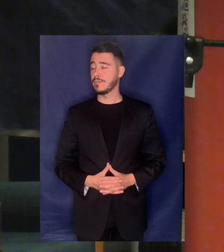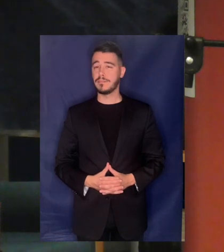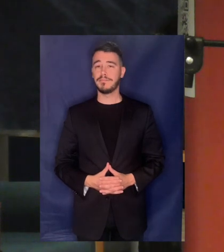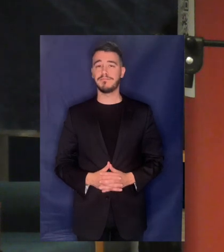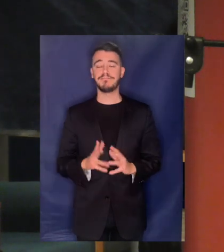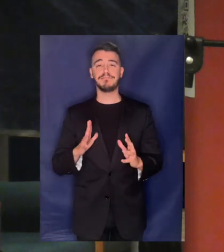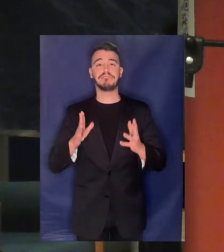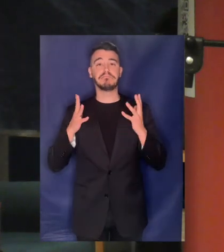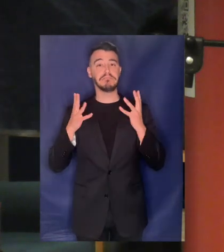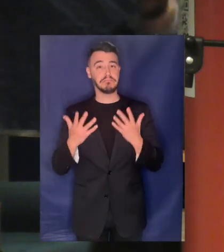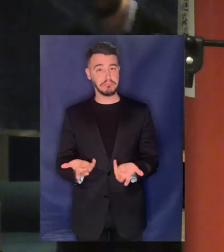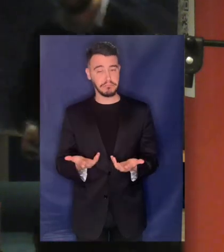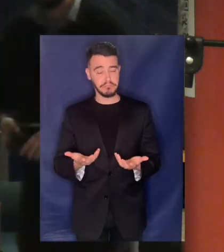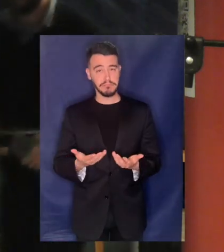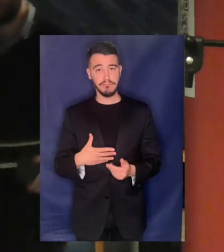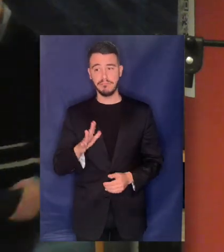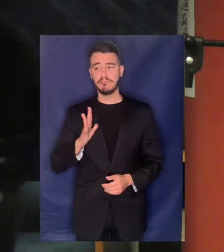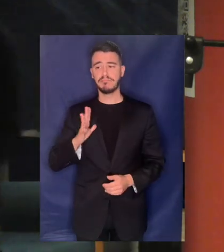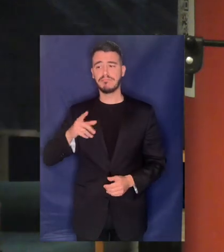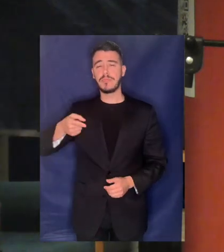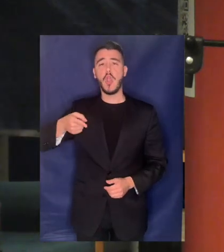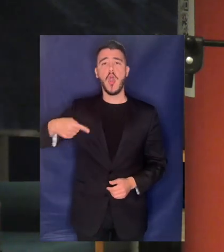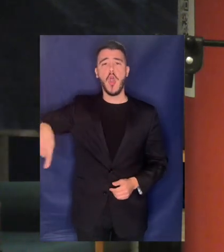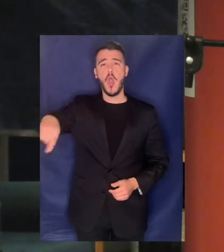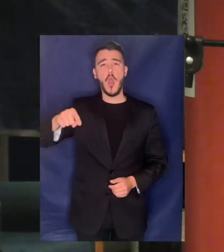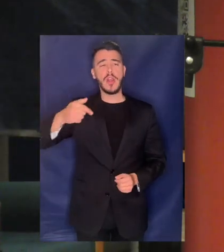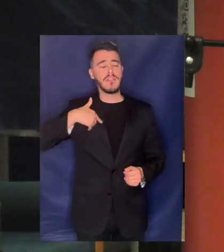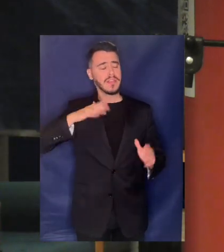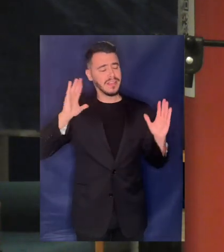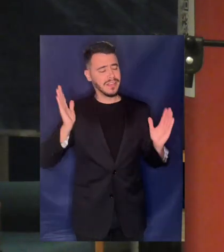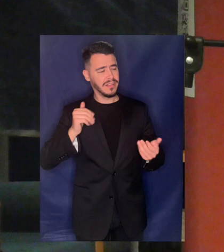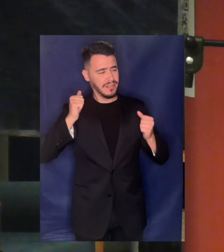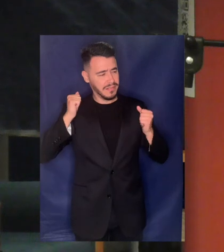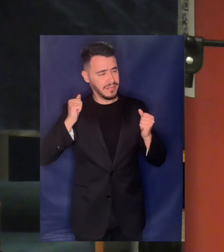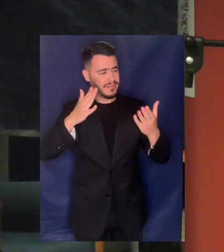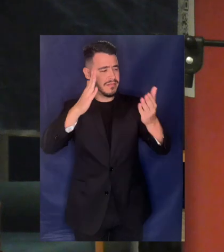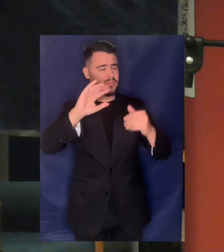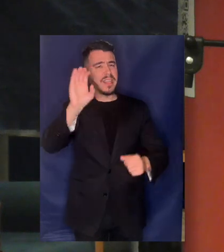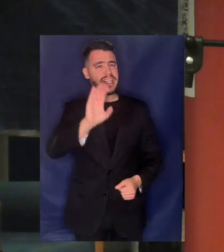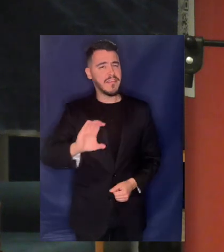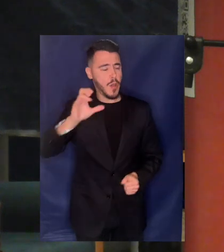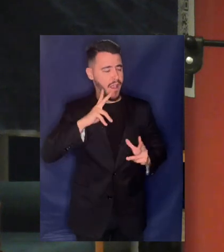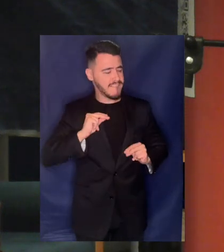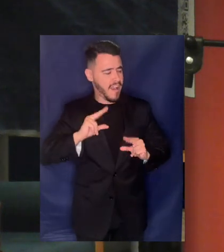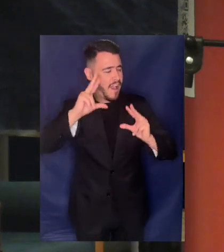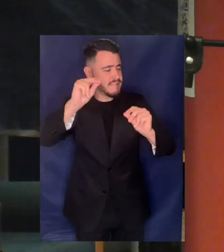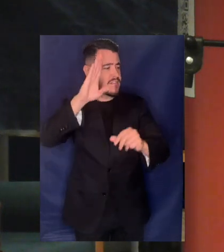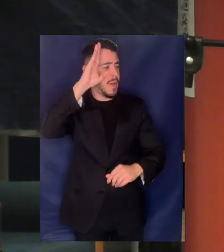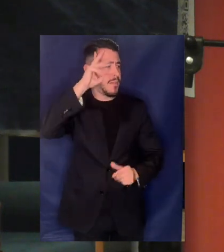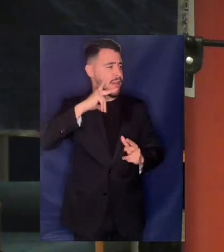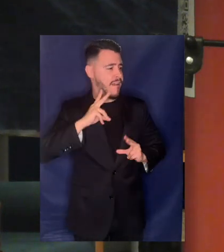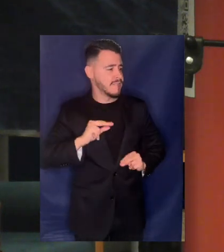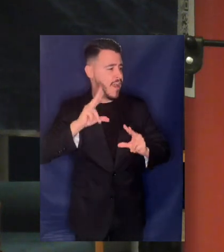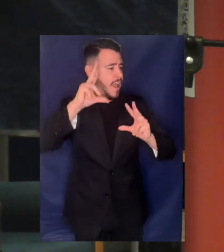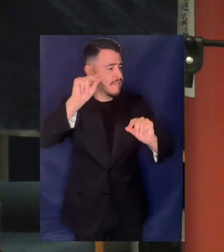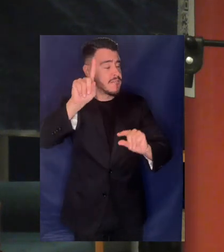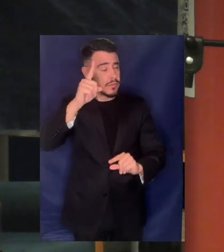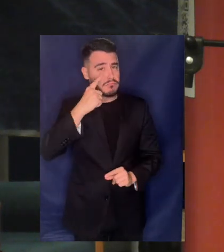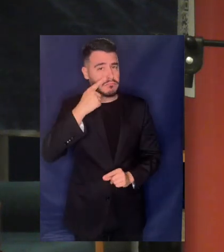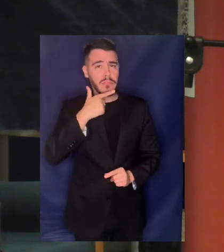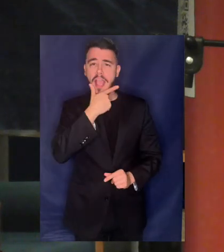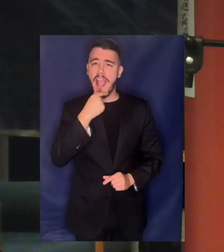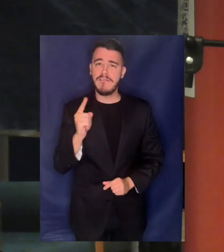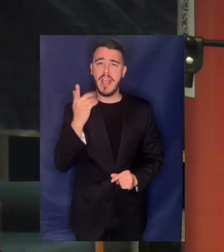Είναι μια καλή απάντηση σε όλους εκείνους που μας λένε να προχωρήσουμε να πάμε παρακάτω, να γίνουμε Ευρώπη, να γίνουμε Αμερική να δούμε τι κάνει και η Ευρώπη και τι κάνει και η Αμερική